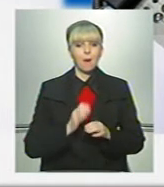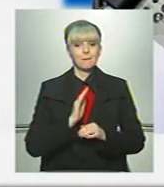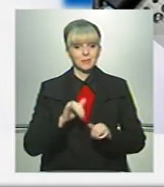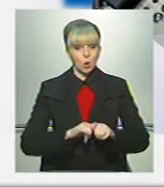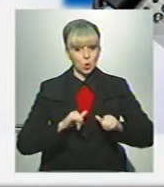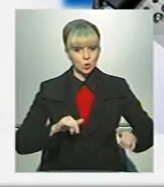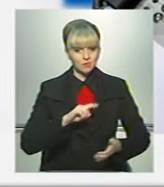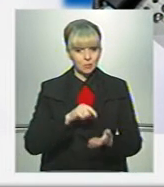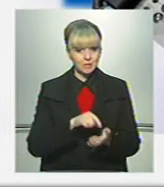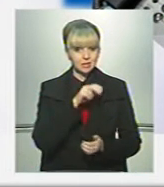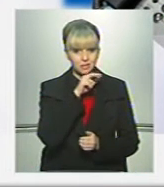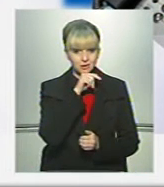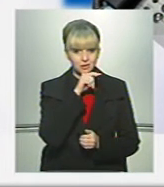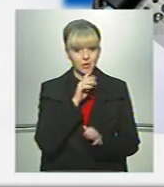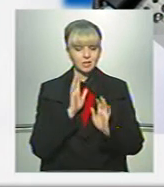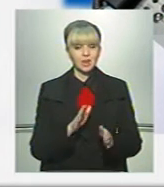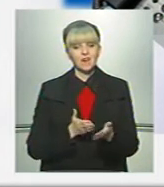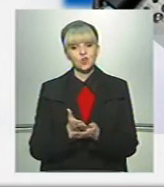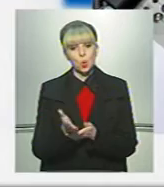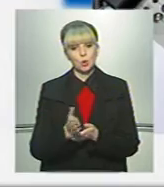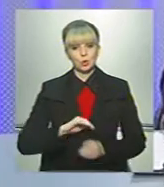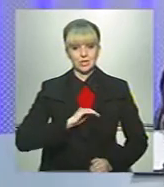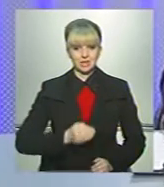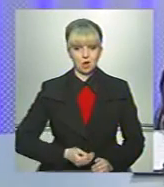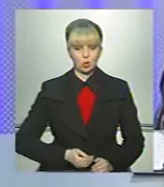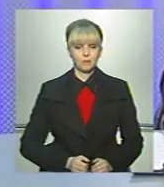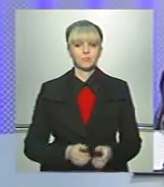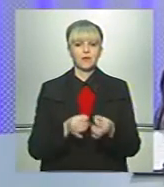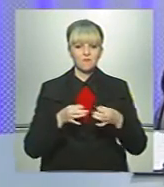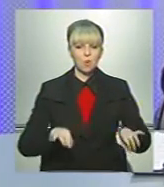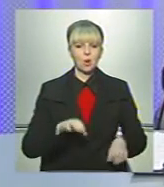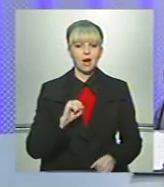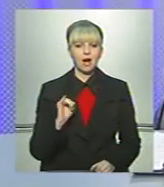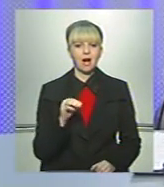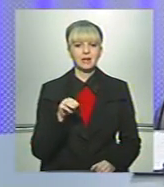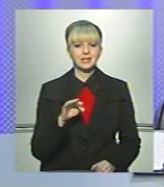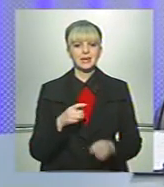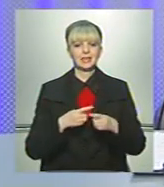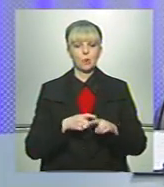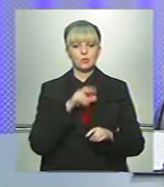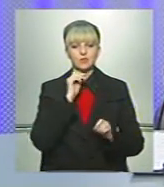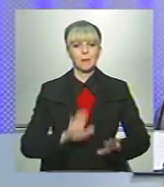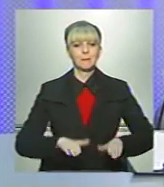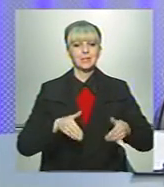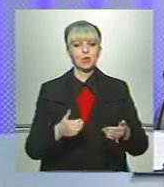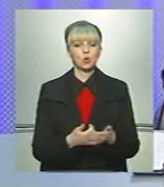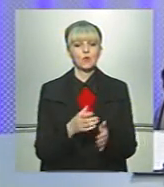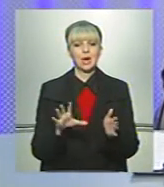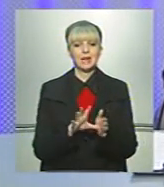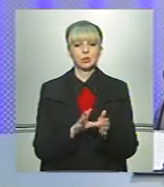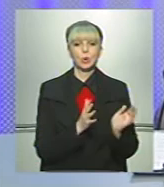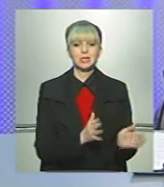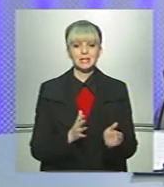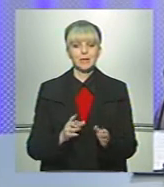розвитку міста чернівців, тільки в сторону садгори. Волю ІТ-технологіям у Чернівцях презентували нову електронну